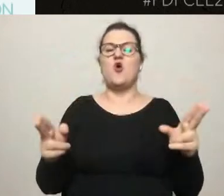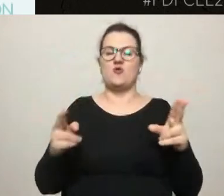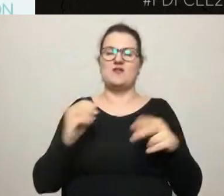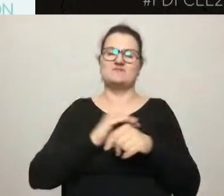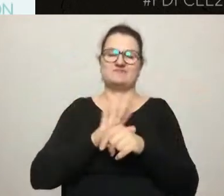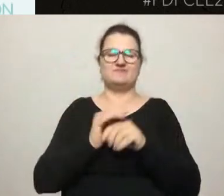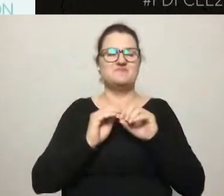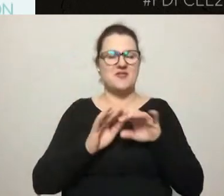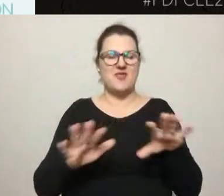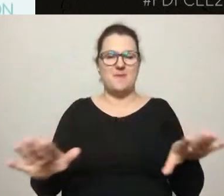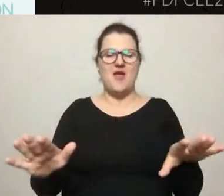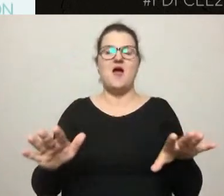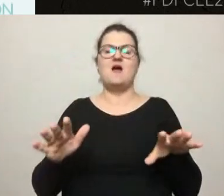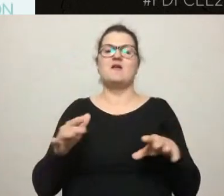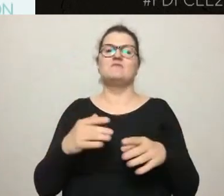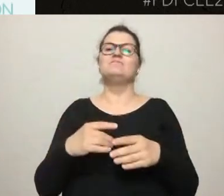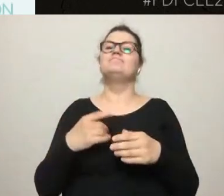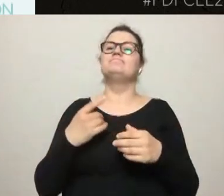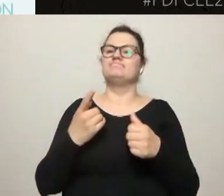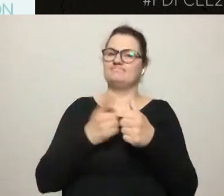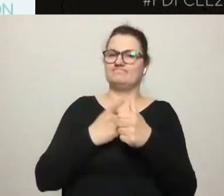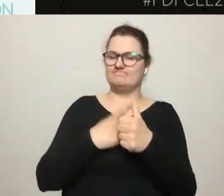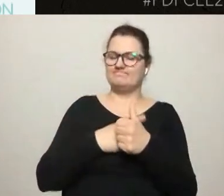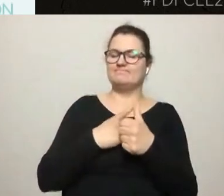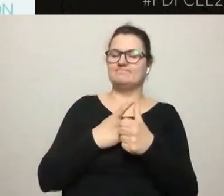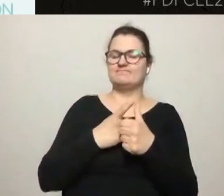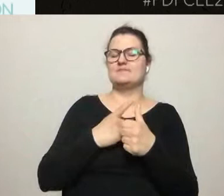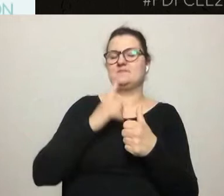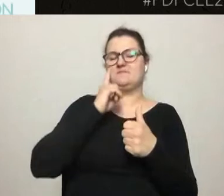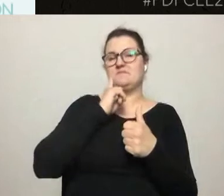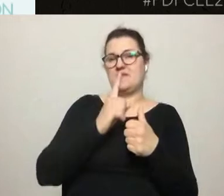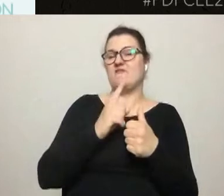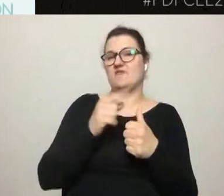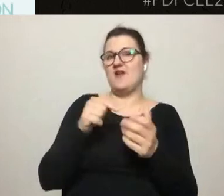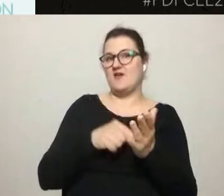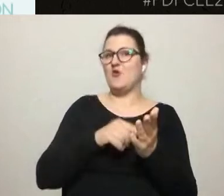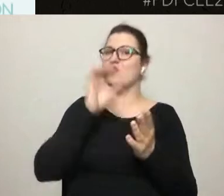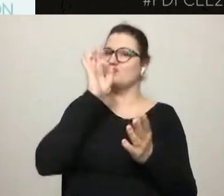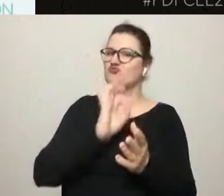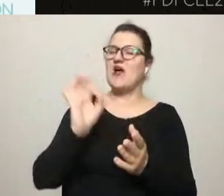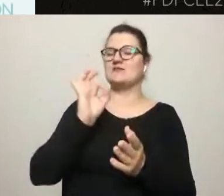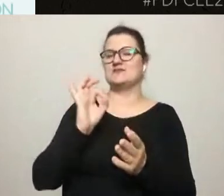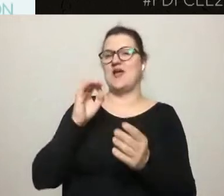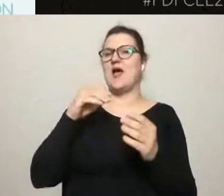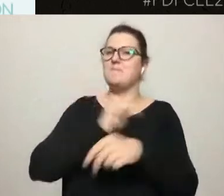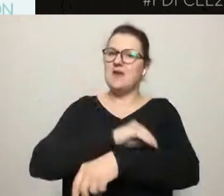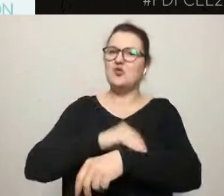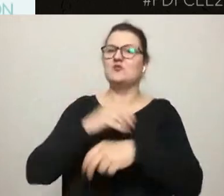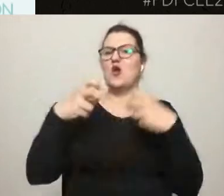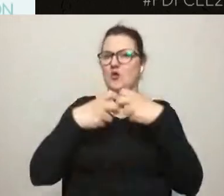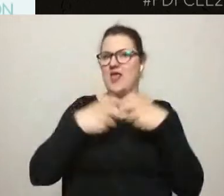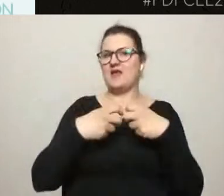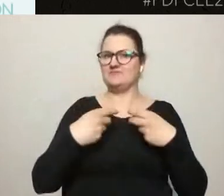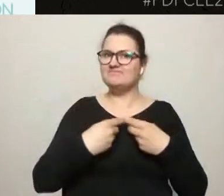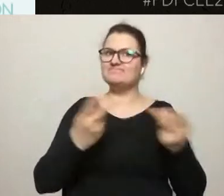Z jednej strony jest to szansa na rozwój metod online i ich szersze stosowanie, bo